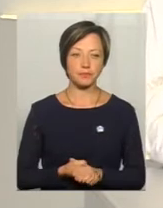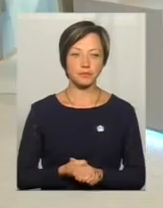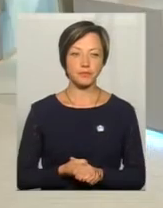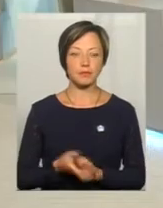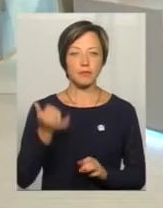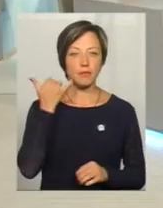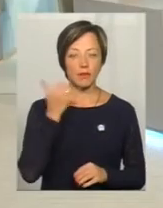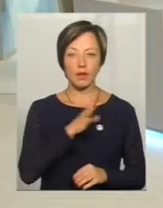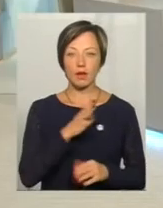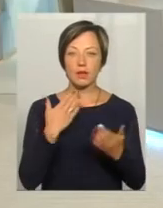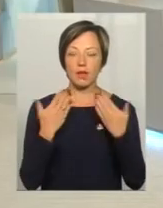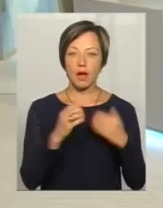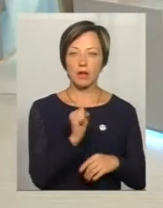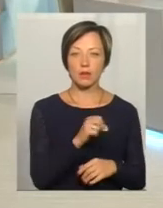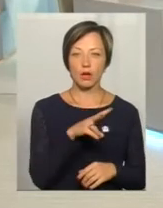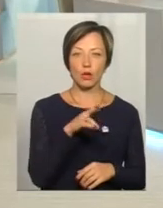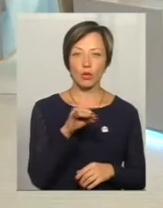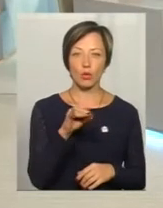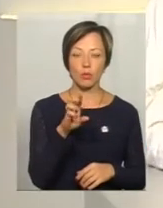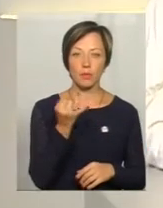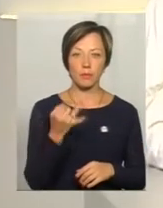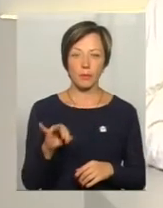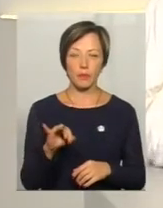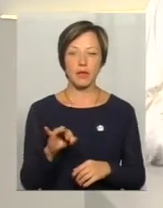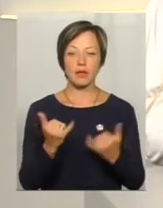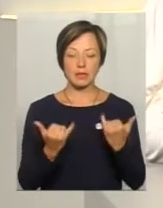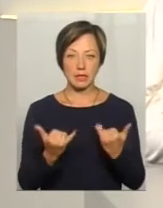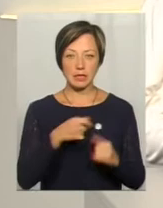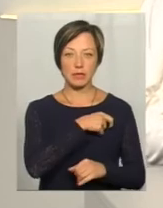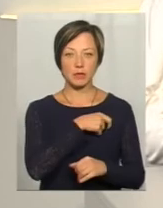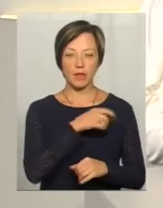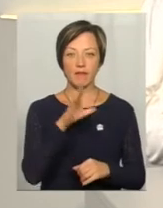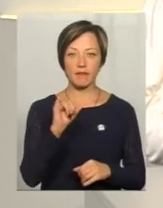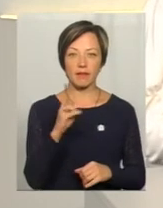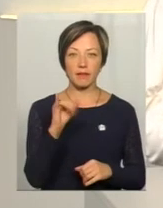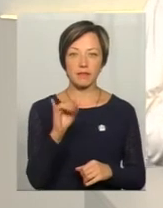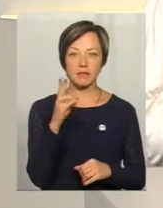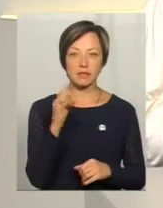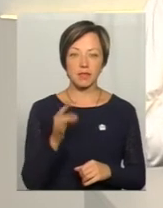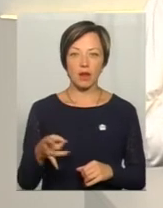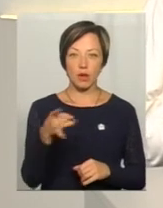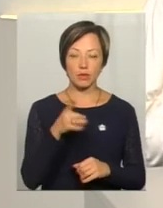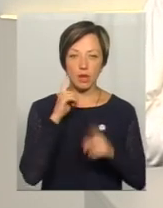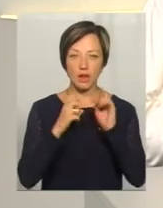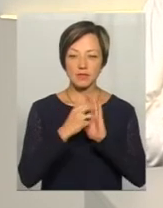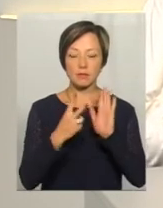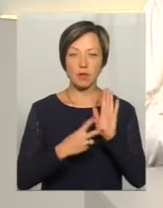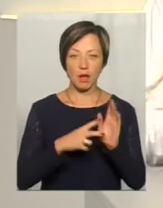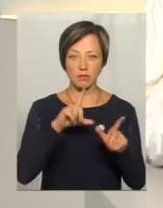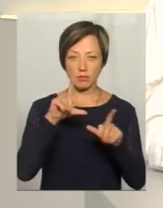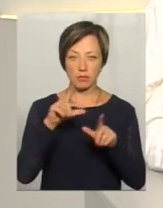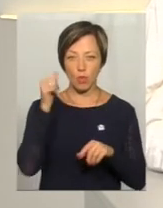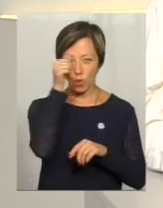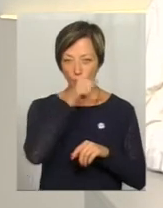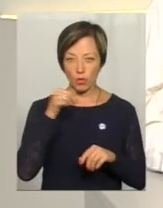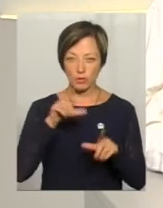ми поспілкувалися із Анатолієм Любим. Він нині депутат Віньковецької районної ради, а у 17-му пішов добровольцем і